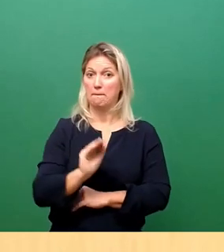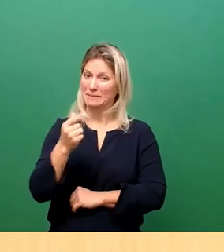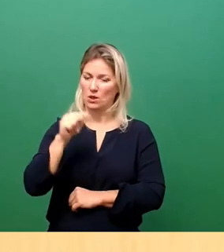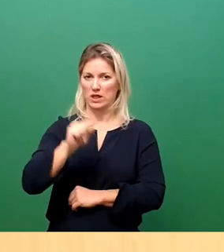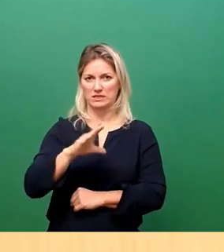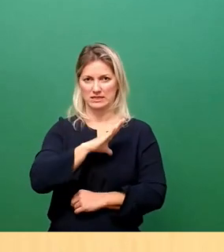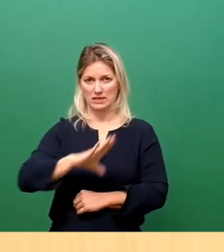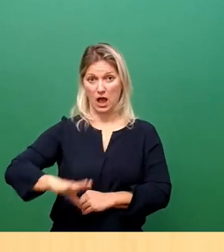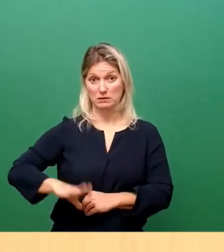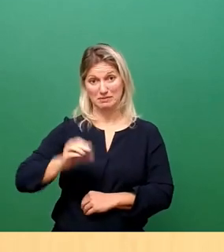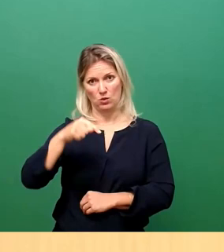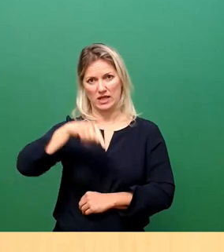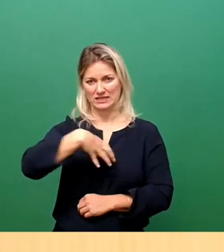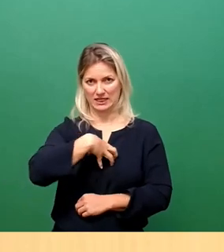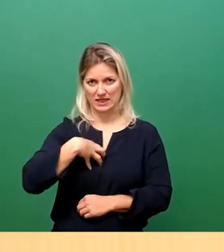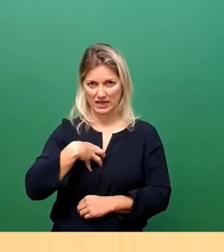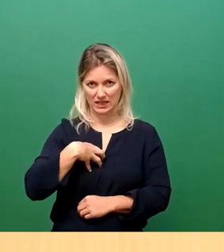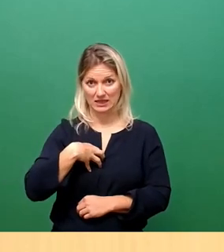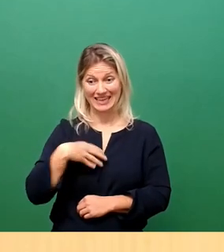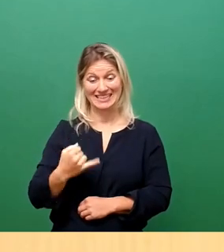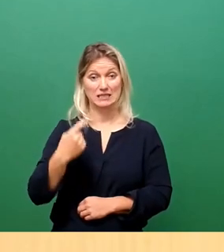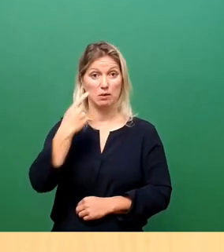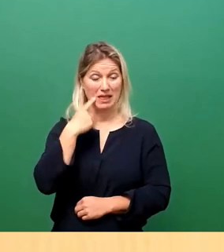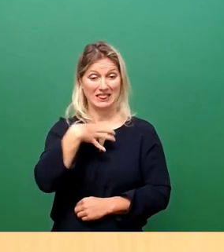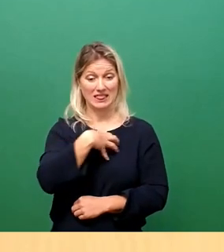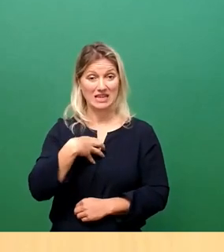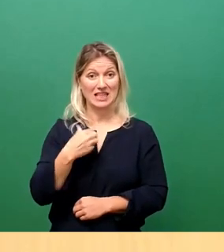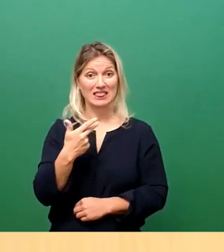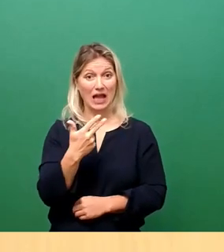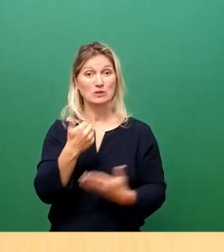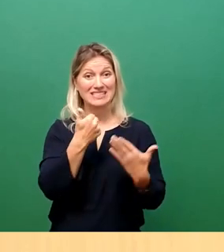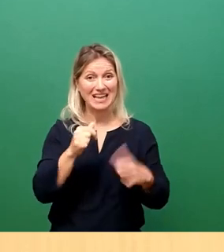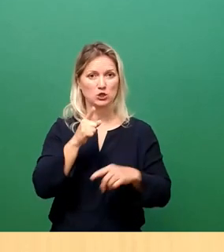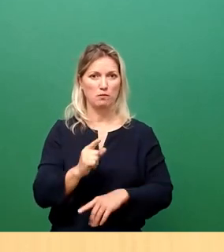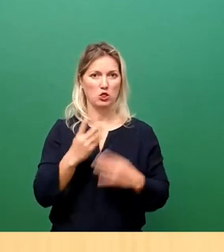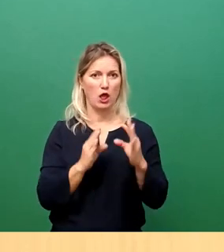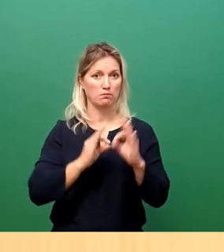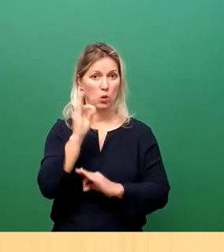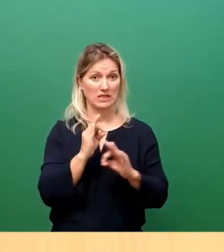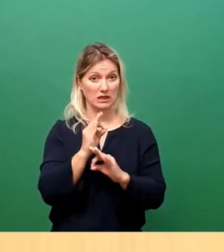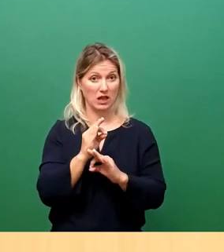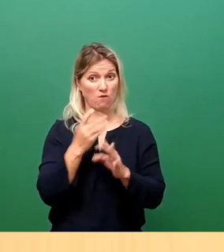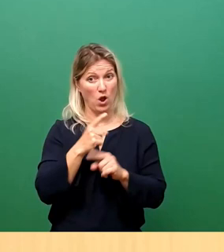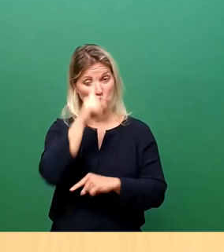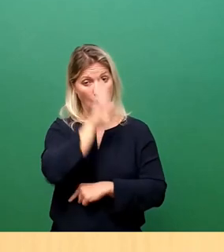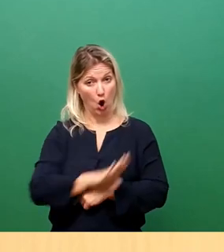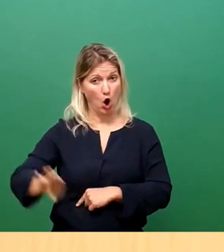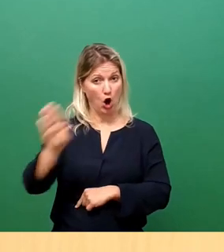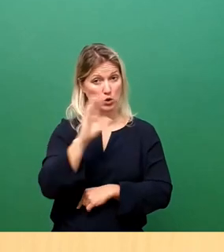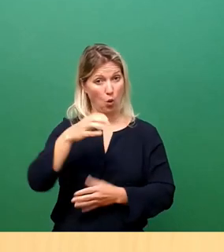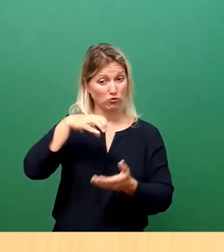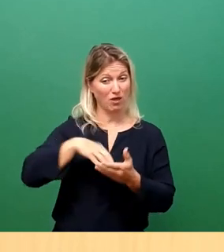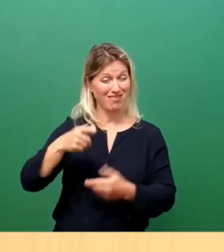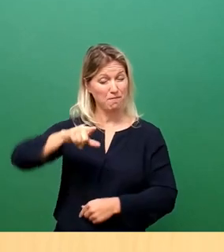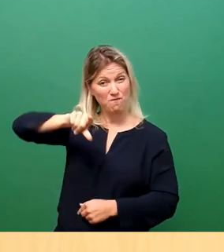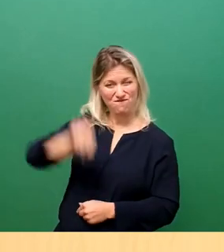In Dresden übrigens ist sie gegenwärtig mit 63,9 Prozent die niedrigste in einer deutschen Großstadt. Also, es ist